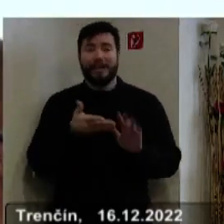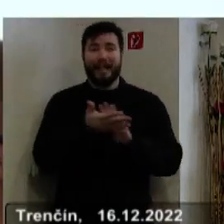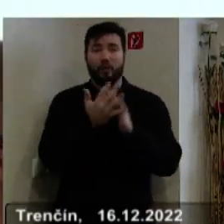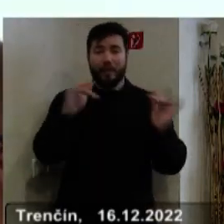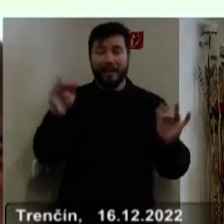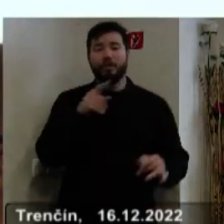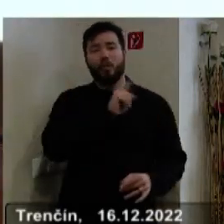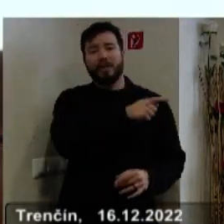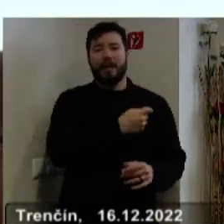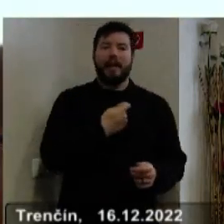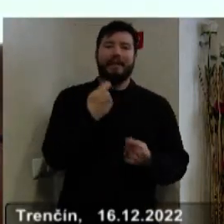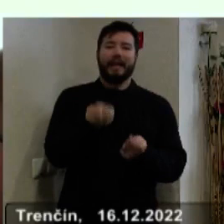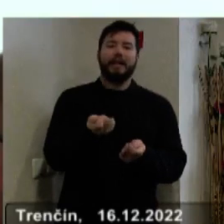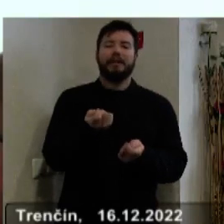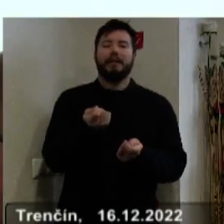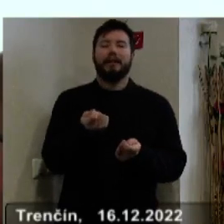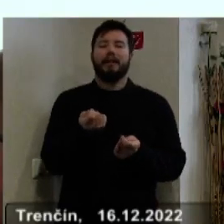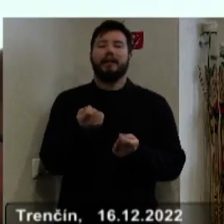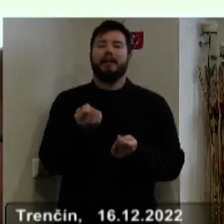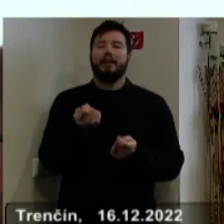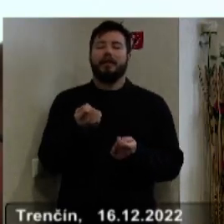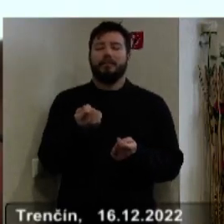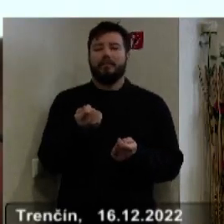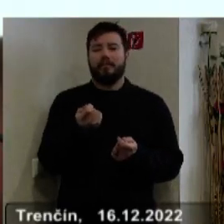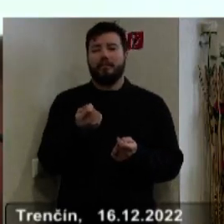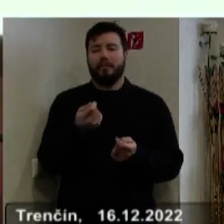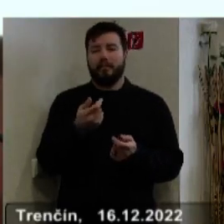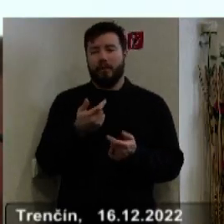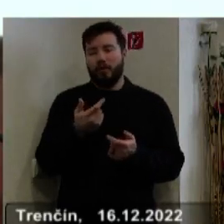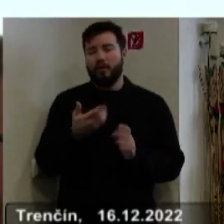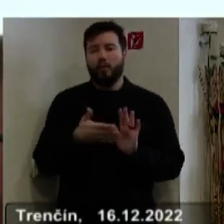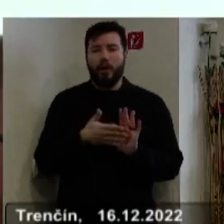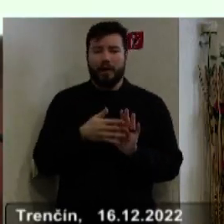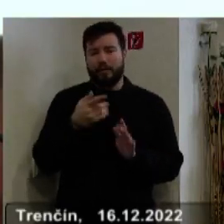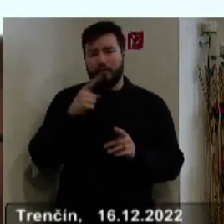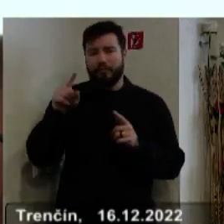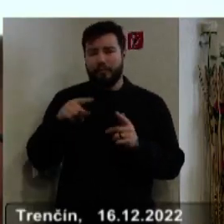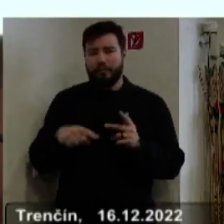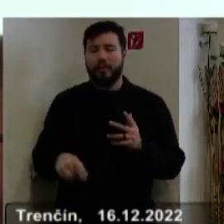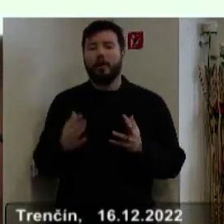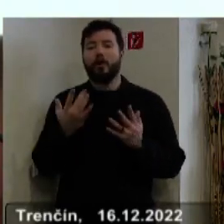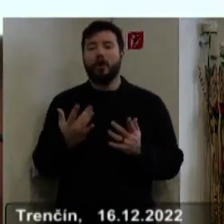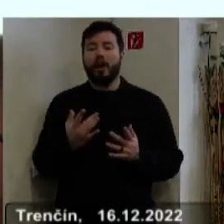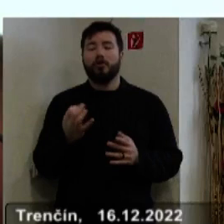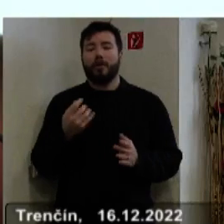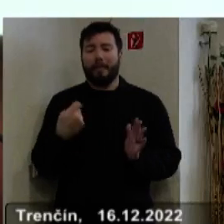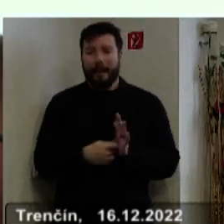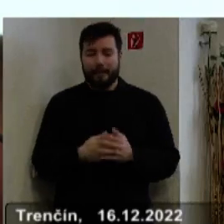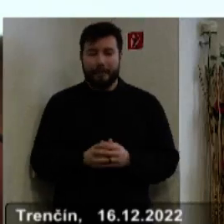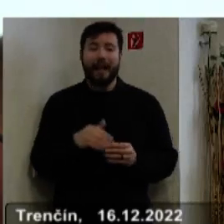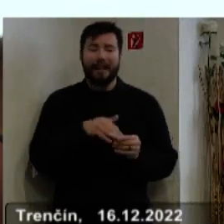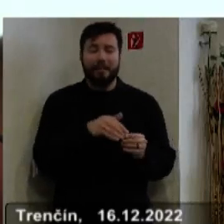plnenia ačného plánu, ktoré bude teda vyhodnocované v termínoch, ktoré tomu platia. Čiže to je vždycky